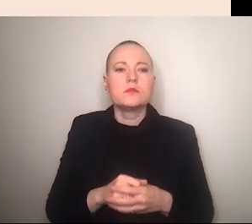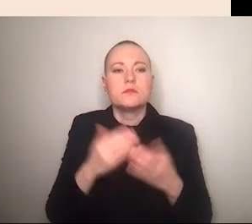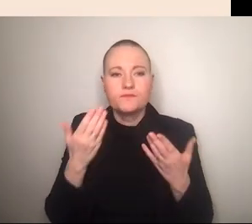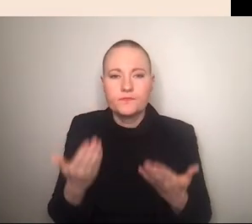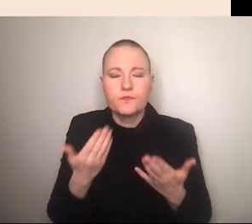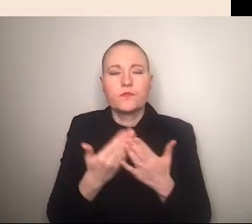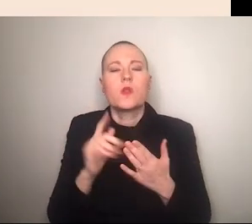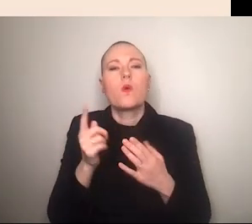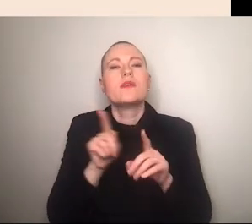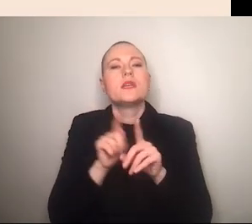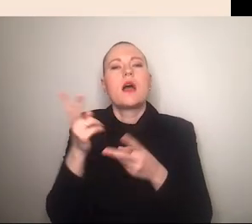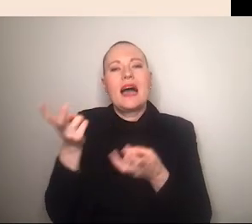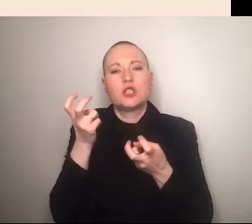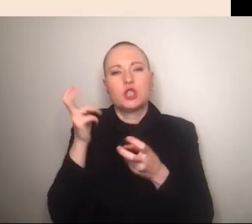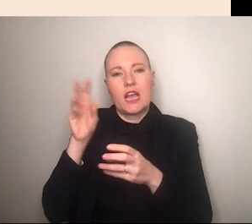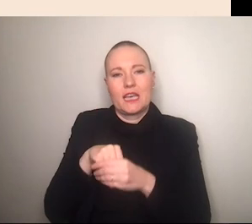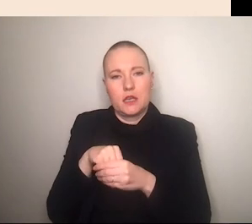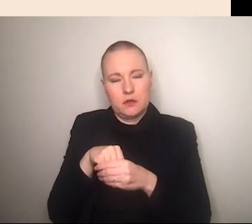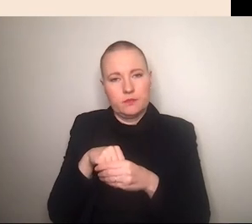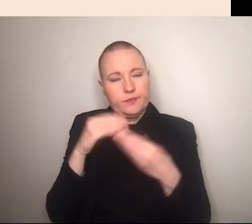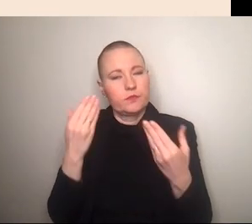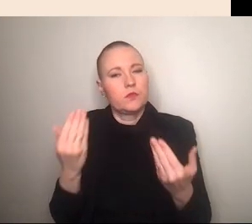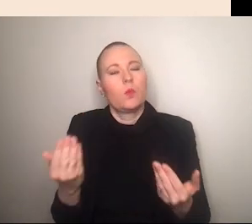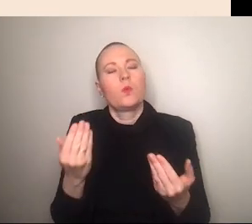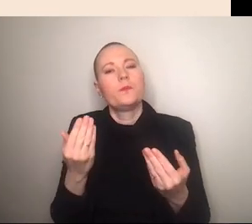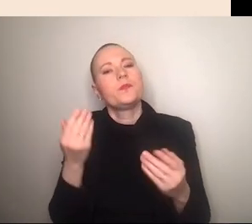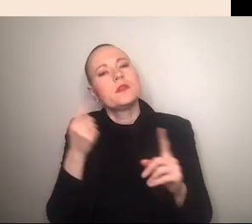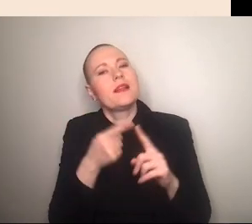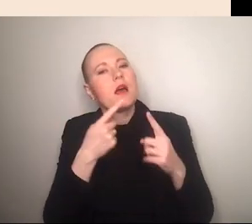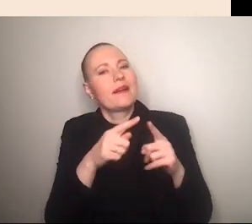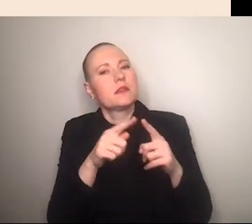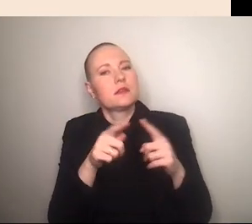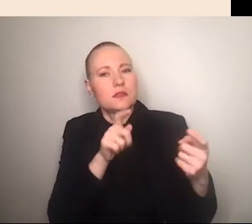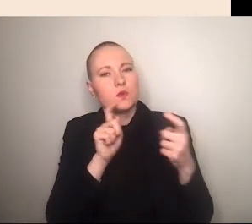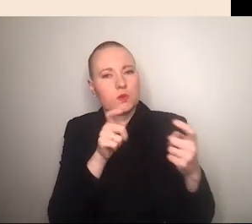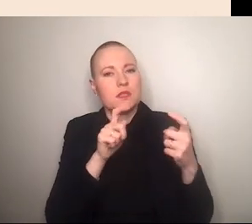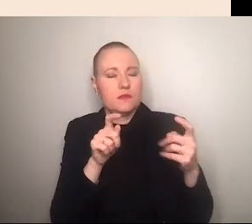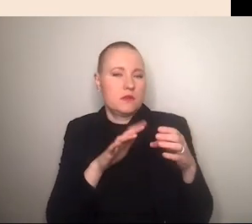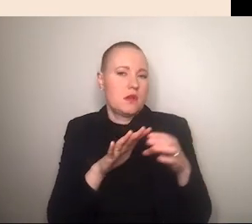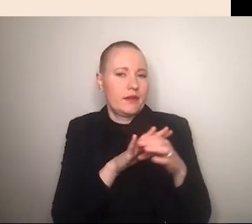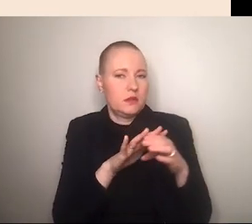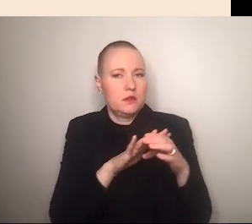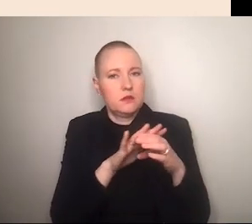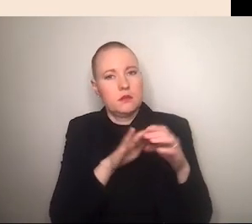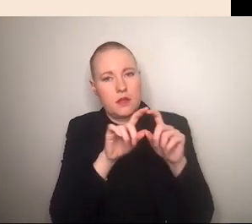von einem hijacking um so dann in andere diskursive armen und thematische räume